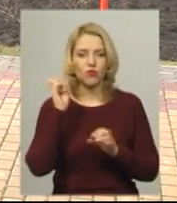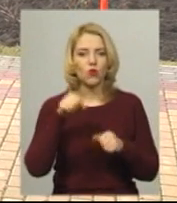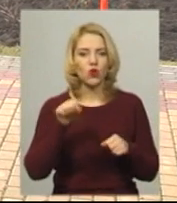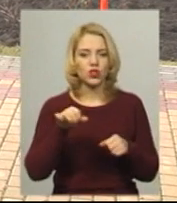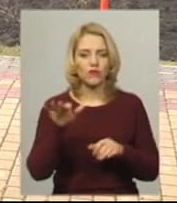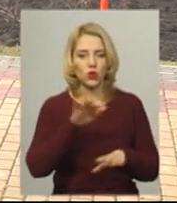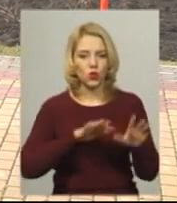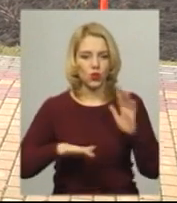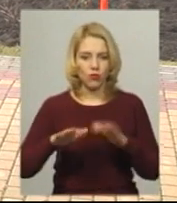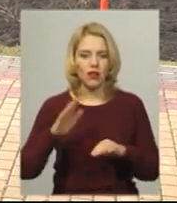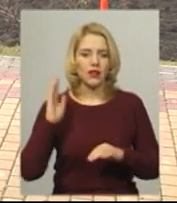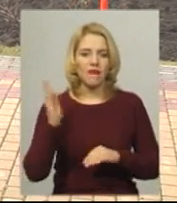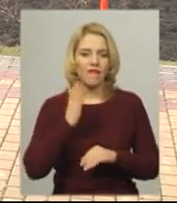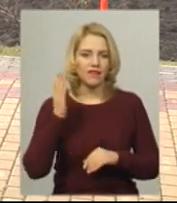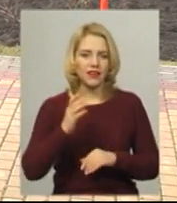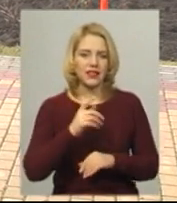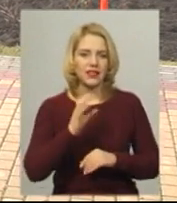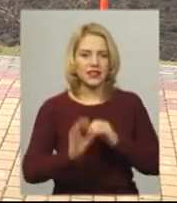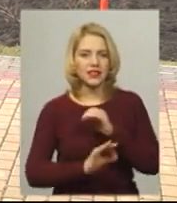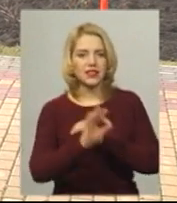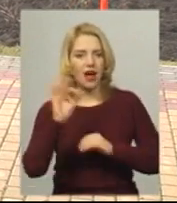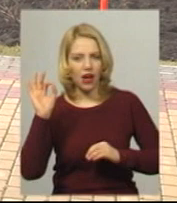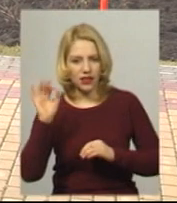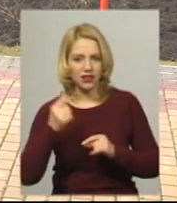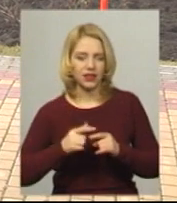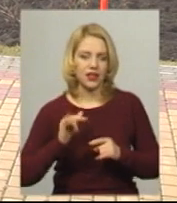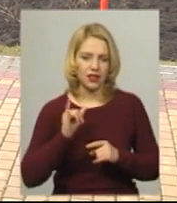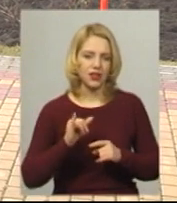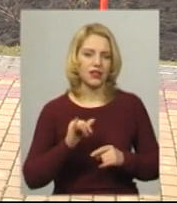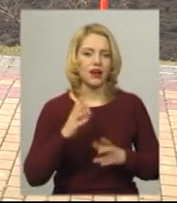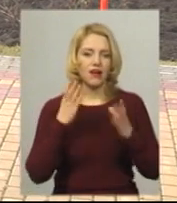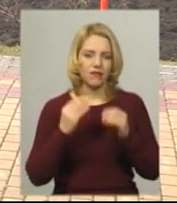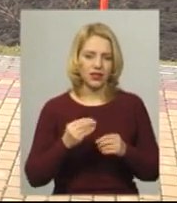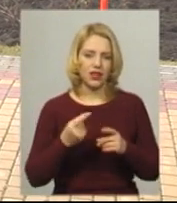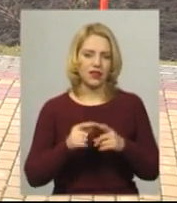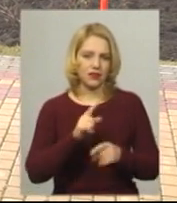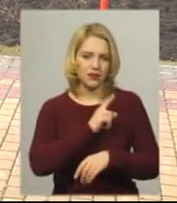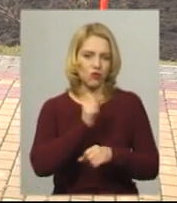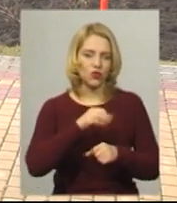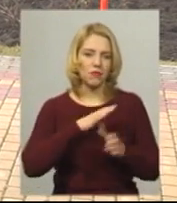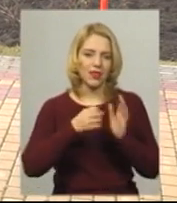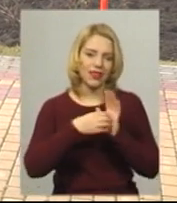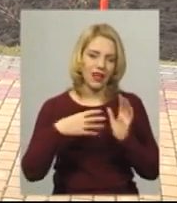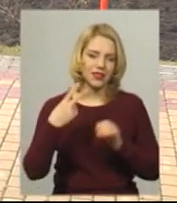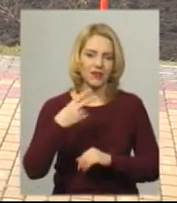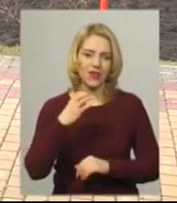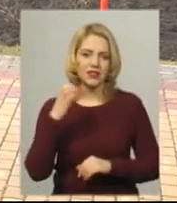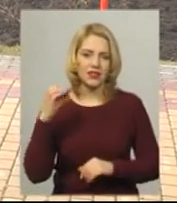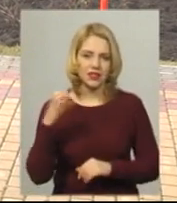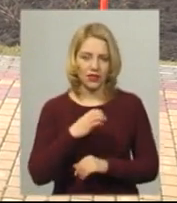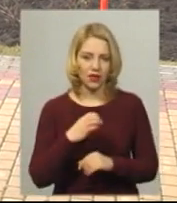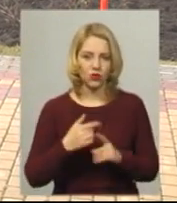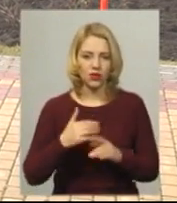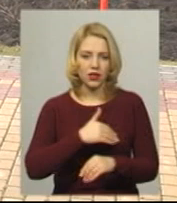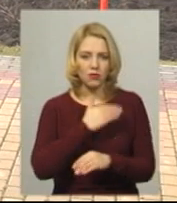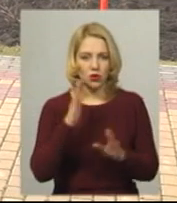метрів. Вітер західний 7-12 метрів за секунду, в день місцями пориви до 15-20 метрів за секунду. Температура